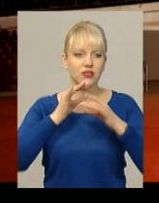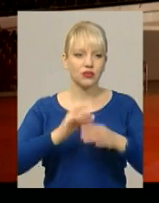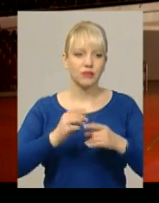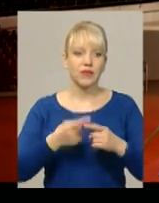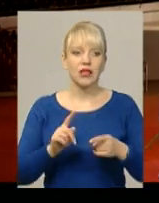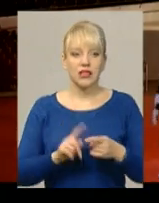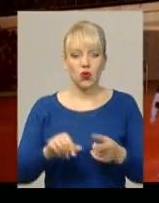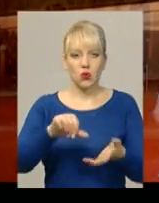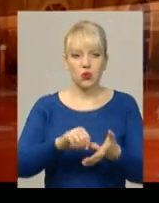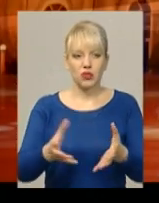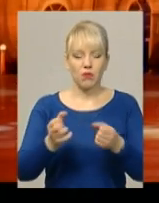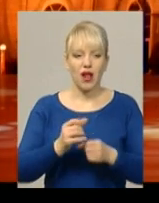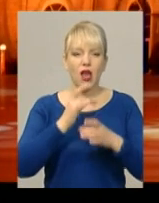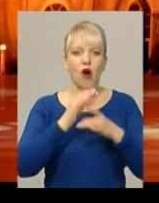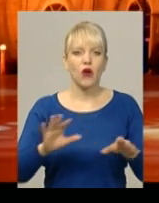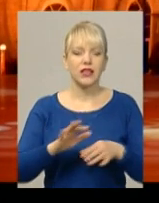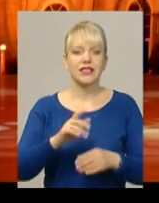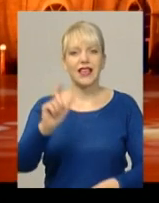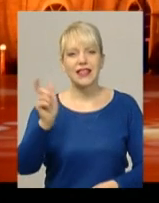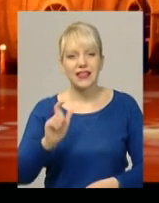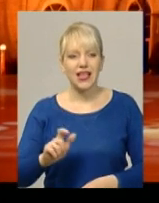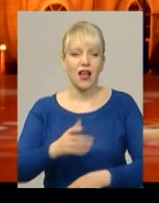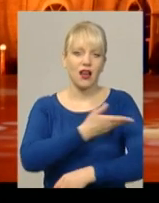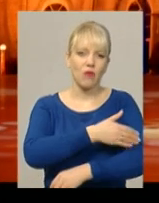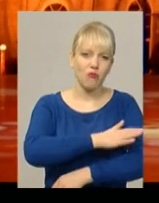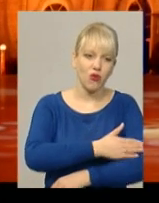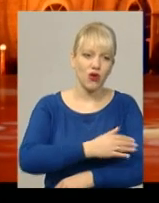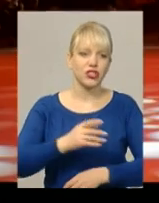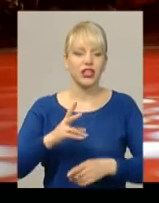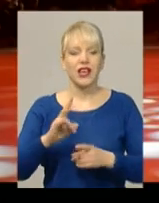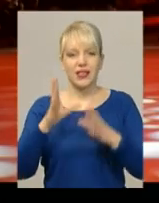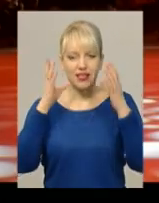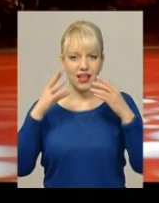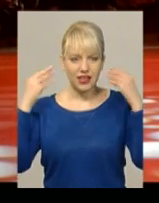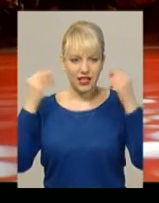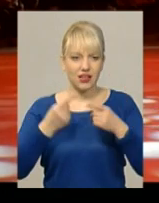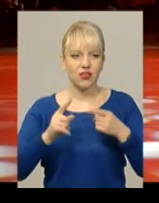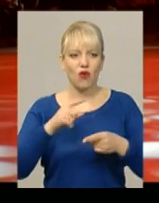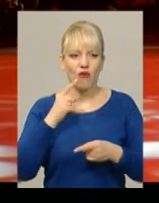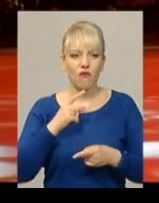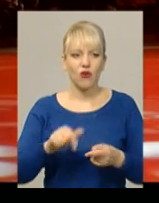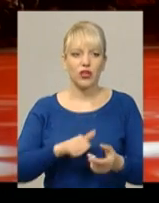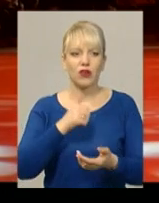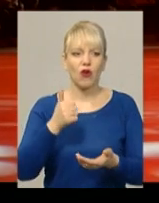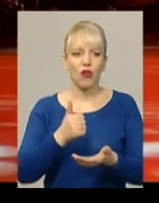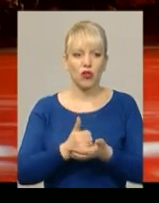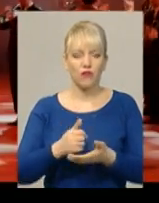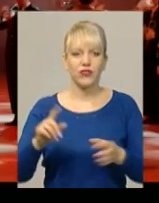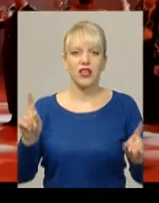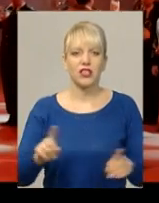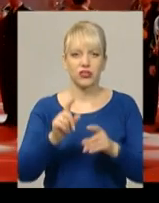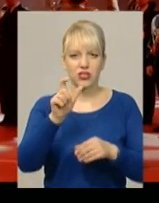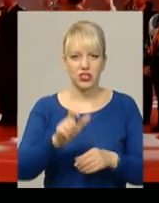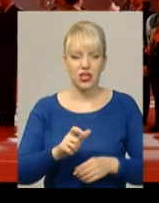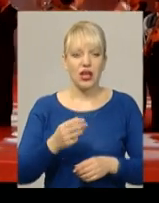брали оркестри поліцейських відомств Італії, Мексики, Польщі, Нідерландів, каже керівник оркестру Головного управління Національної поліції Хмельницької області